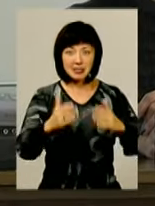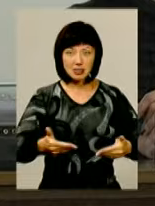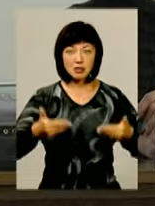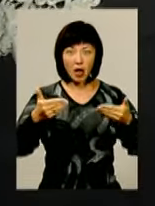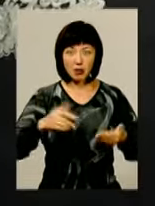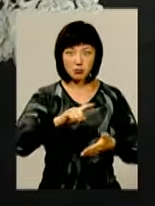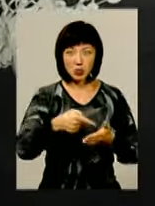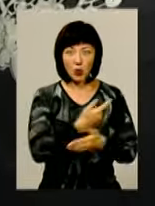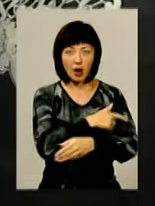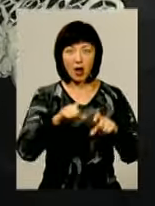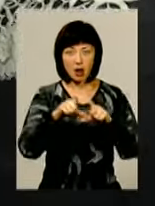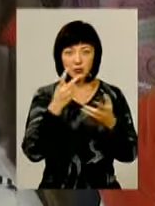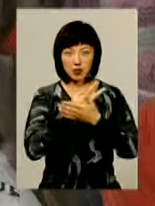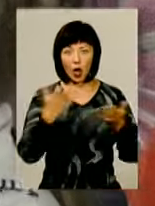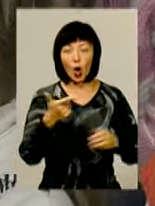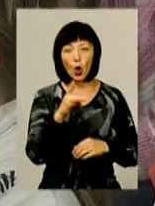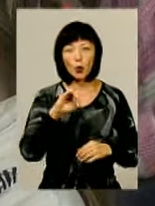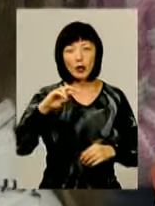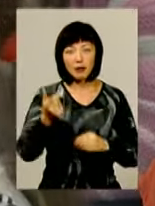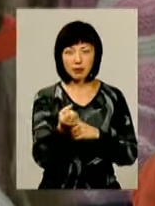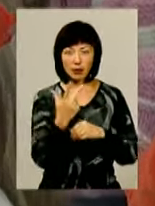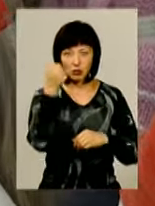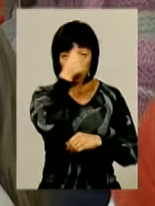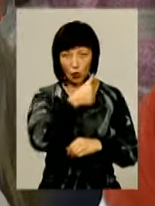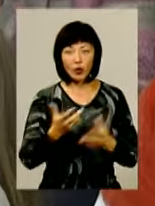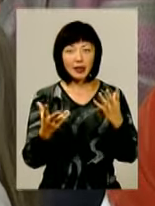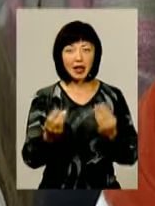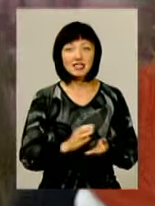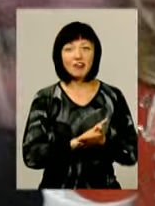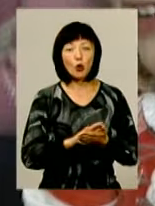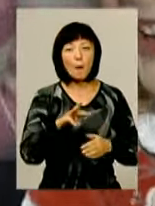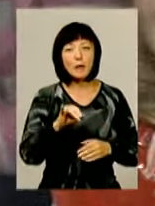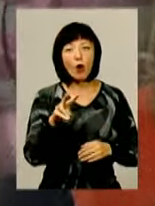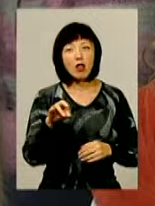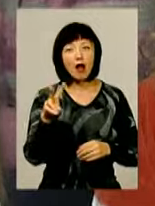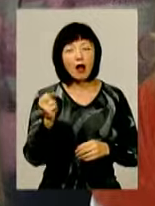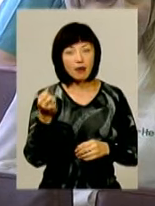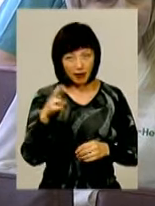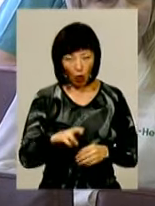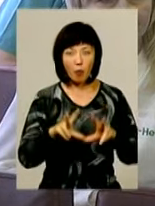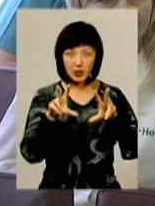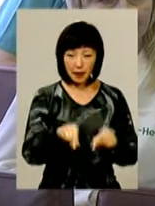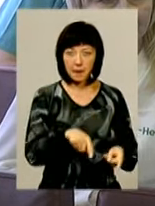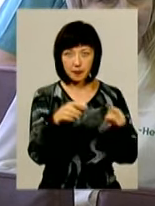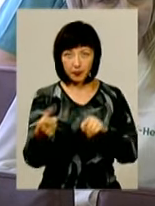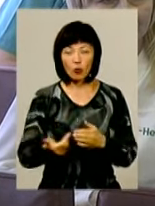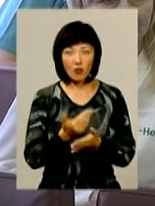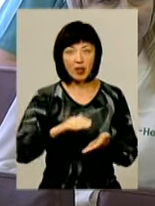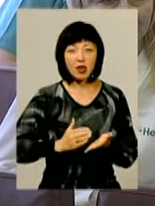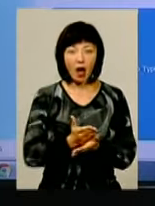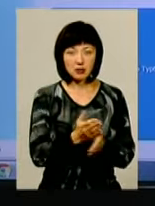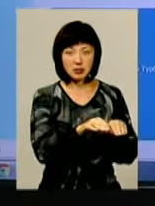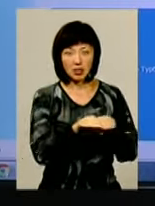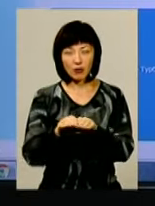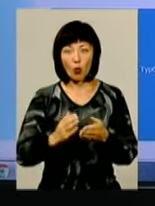лікарні презентували у грудні 2013 року у День Святого Миколая, обіцяючи, що перейдуть на новий, якісніший